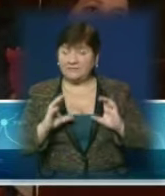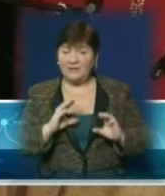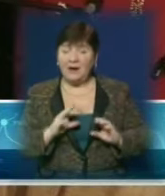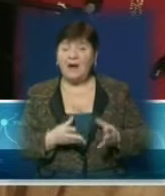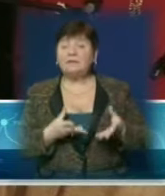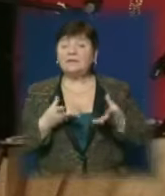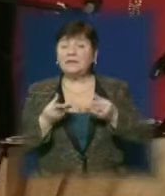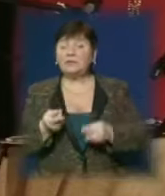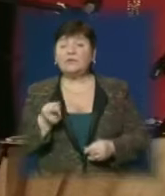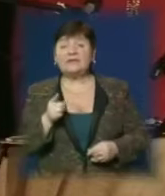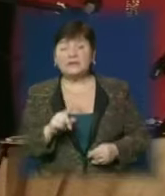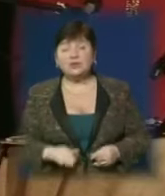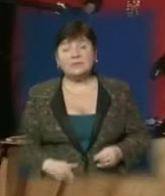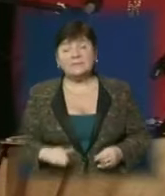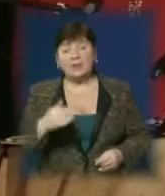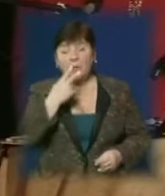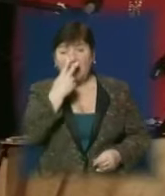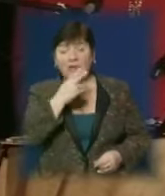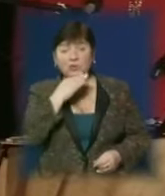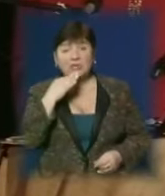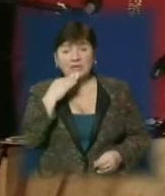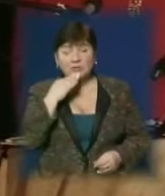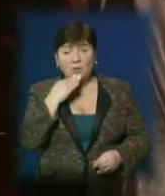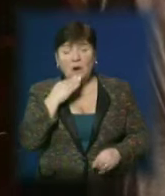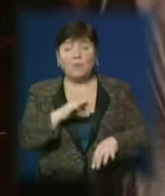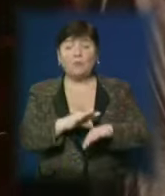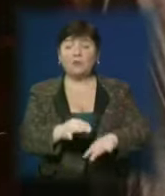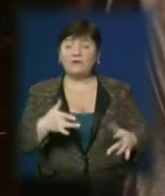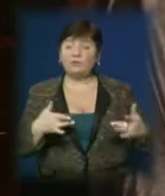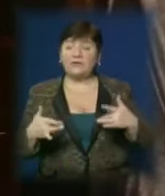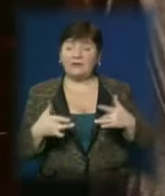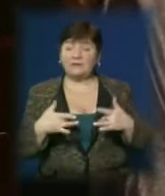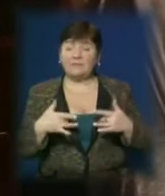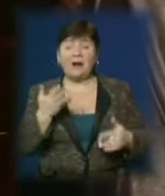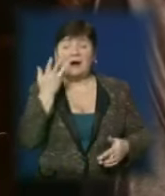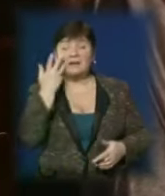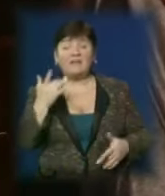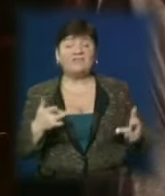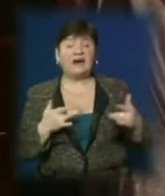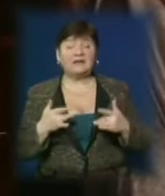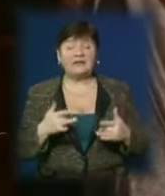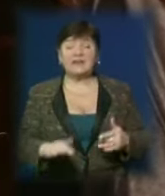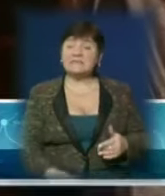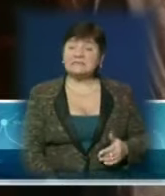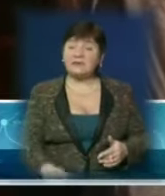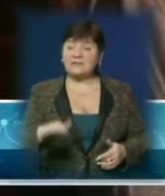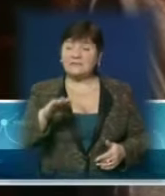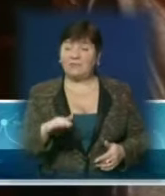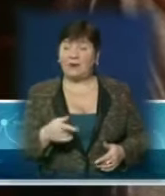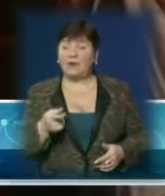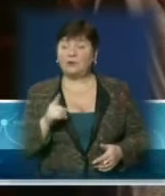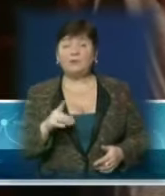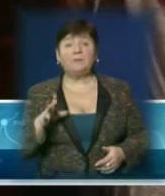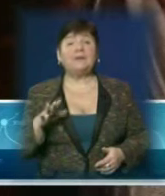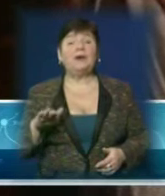надихнуло те, що з маличкою інак багато часу проводив у театрі. Ми його знаємо з діття. Він тут рос в театрі, розумієте? Сначала був